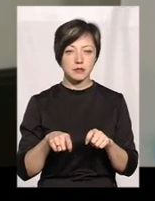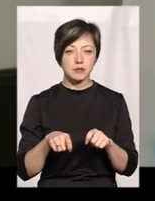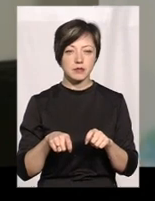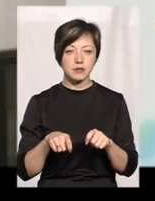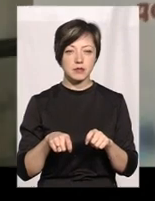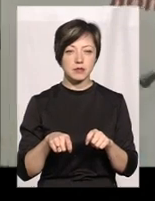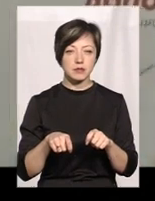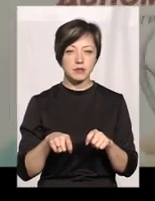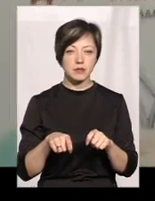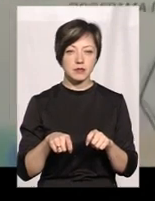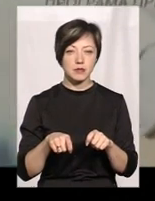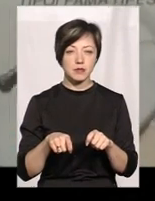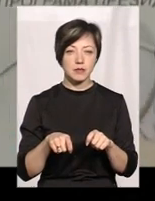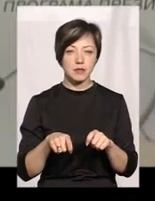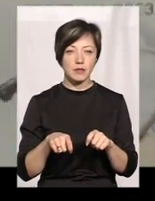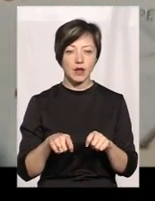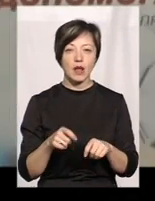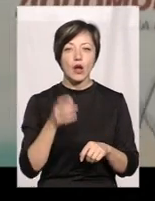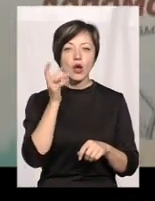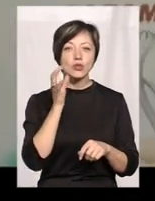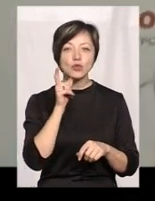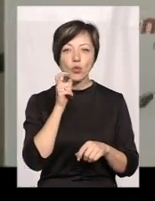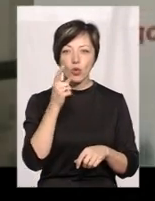це набір для глюкометриї.